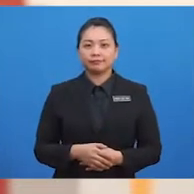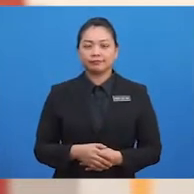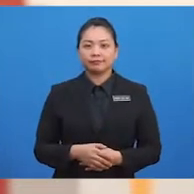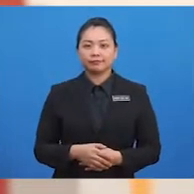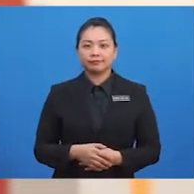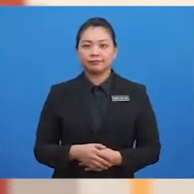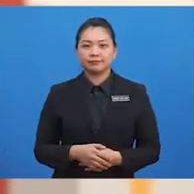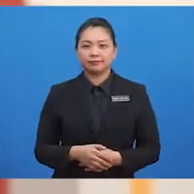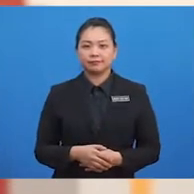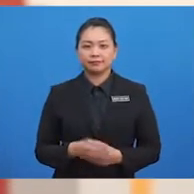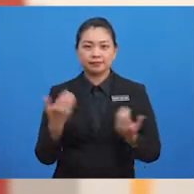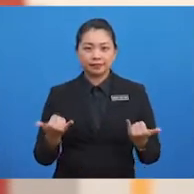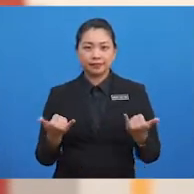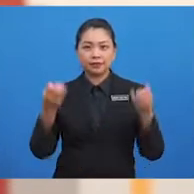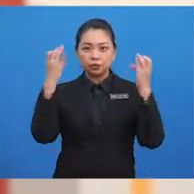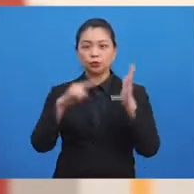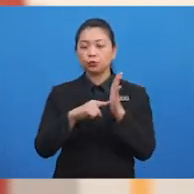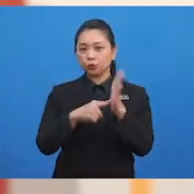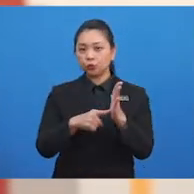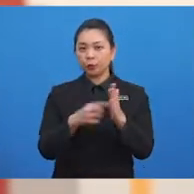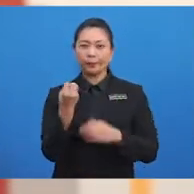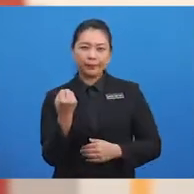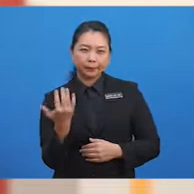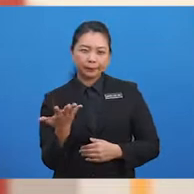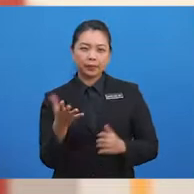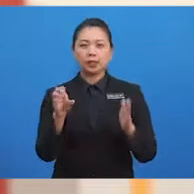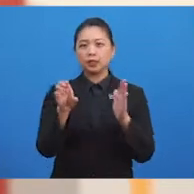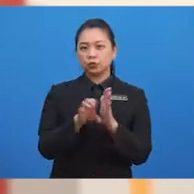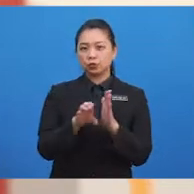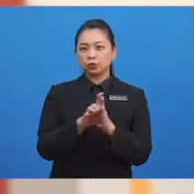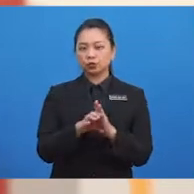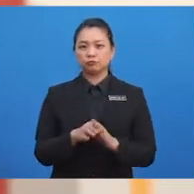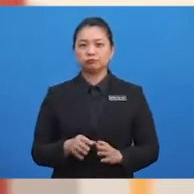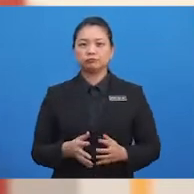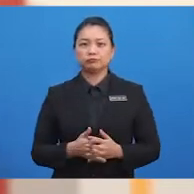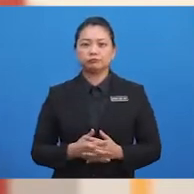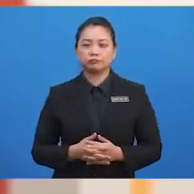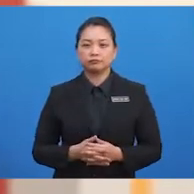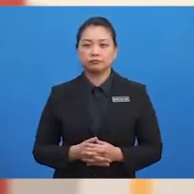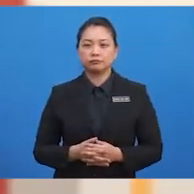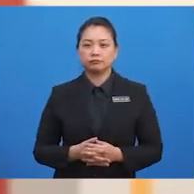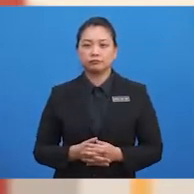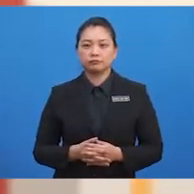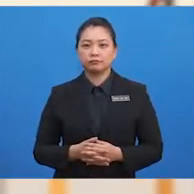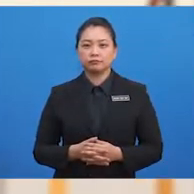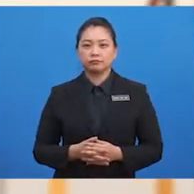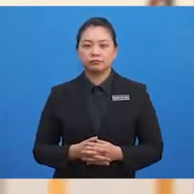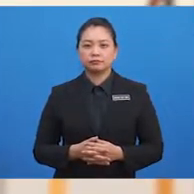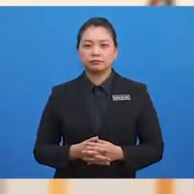mari cikgu tunjukkan beberapa contoh ungkapan dengan menggunakan bahasa isyarat.